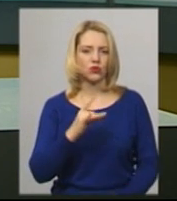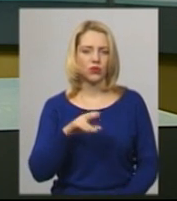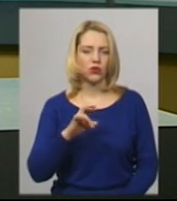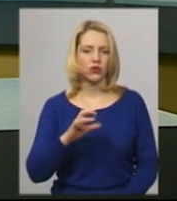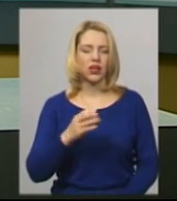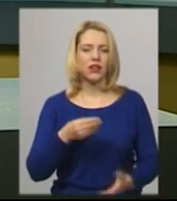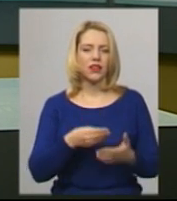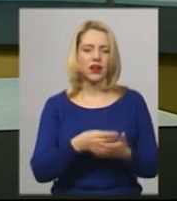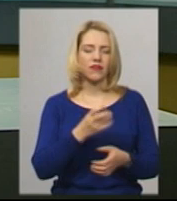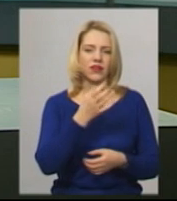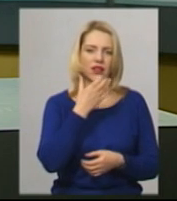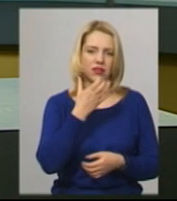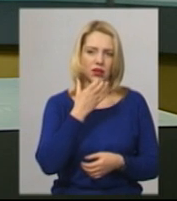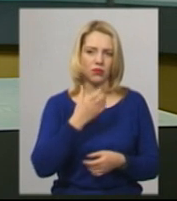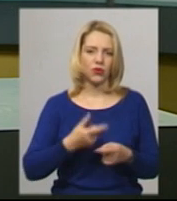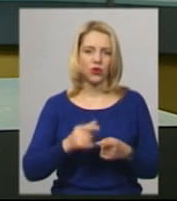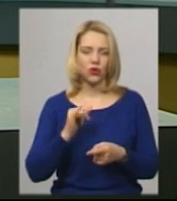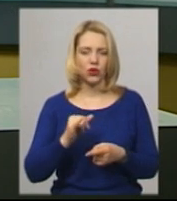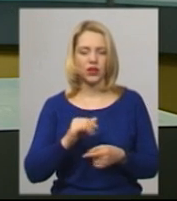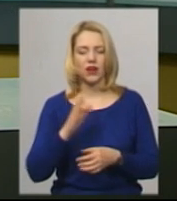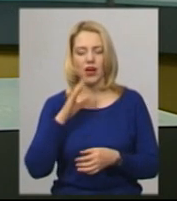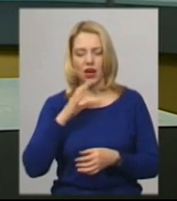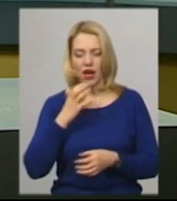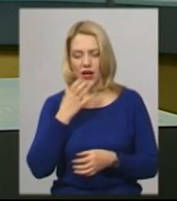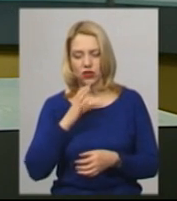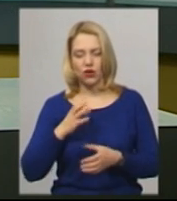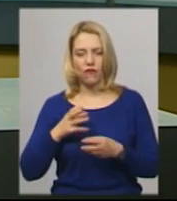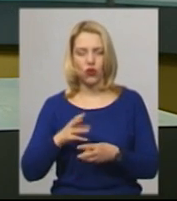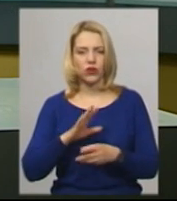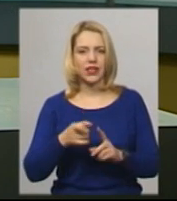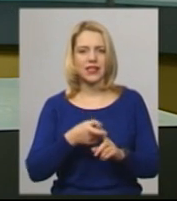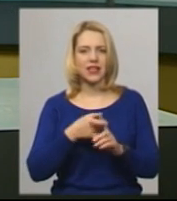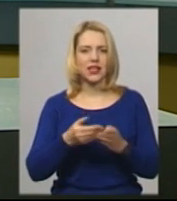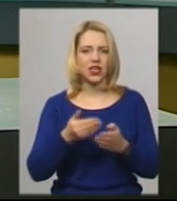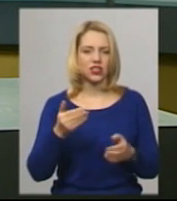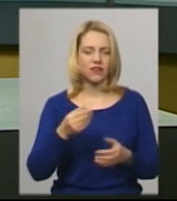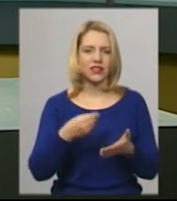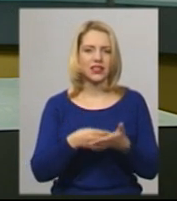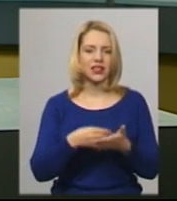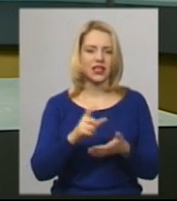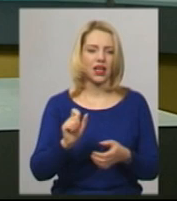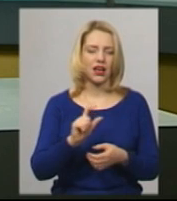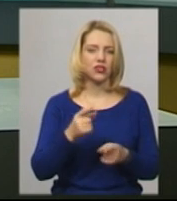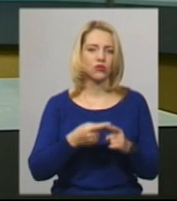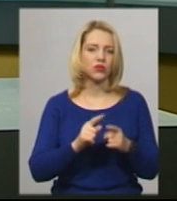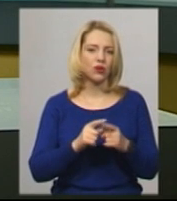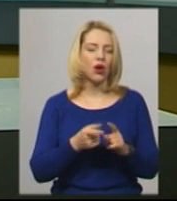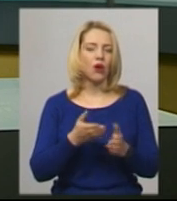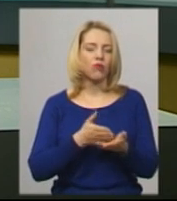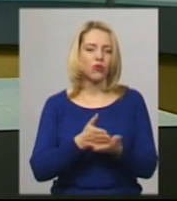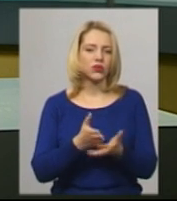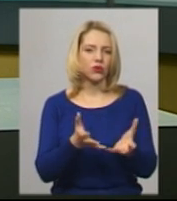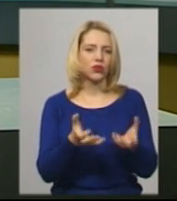на тепло та гарячу воду не залежать від ціни на газ, оскільки ці послуги нетішинці отримують від комунального господарства виробничого